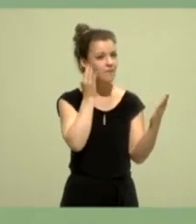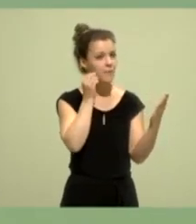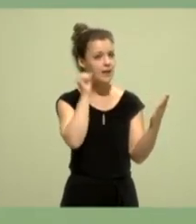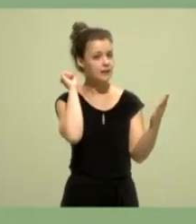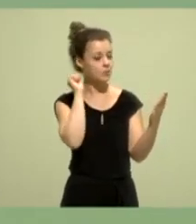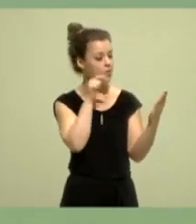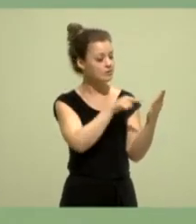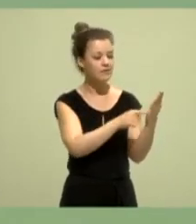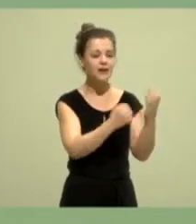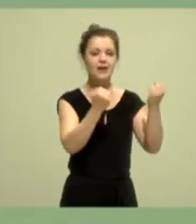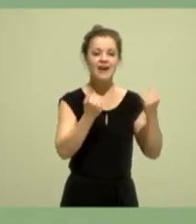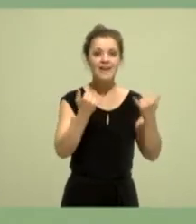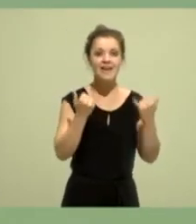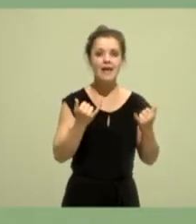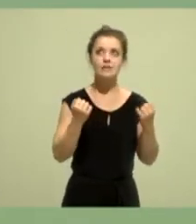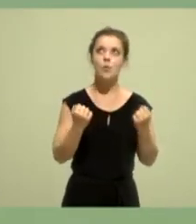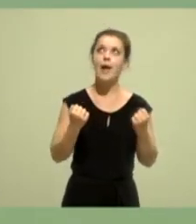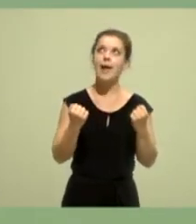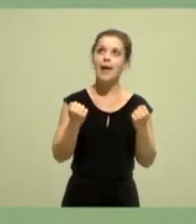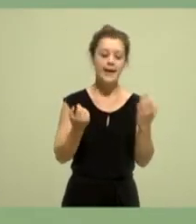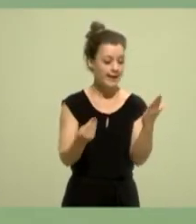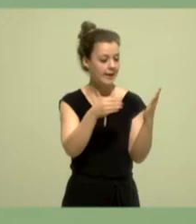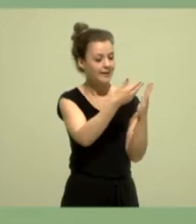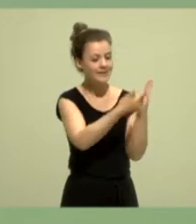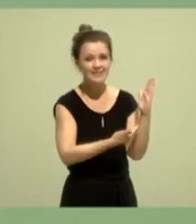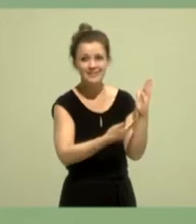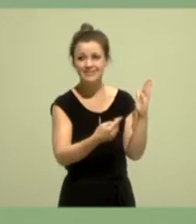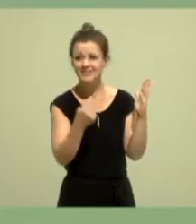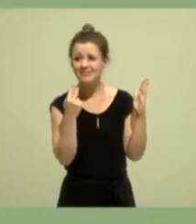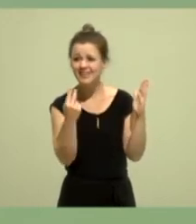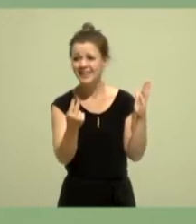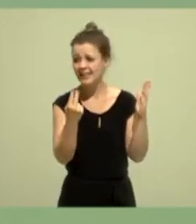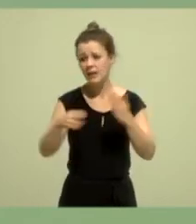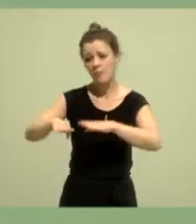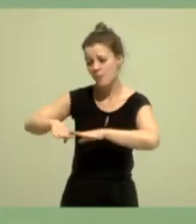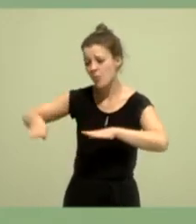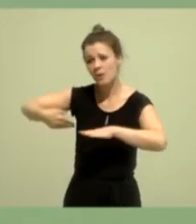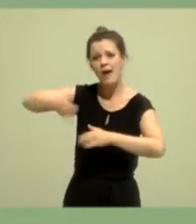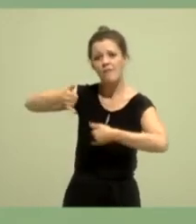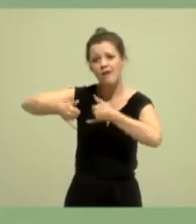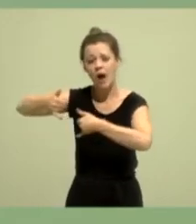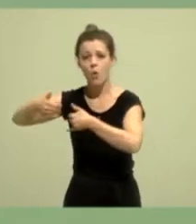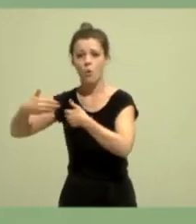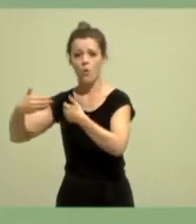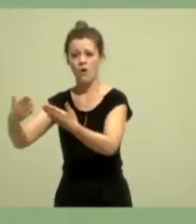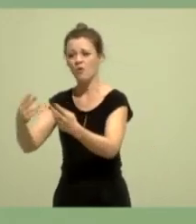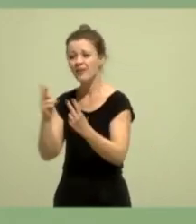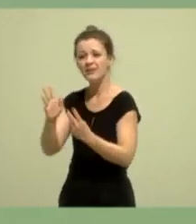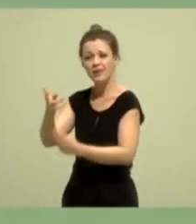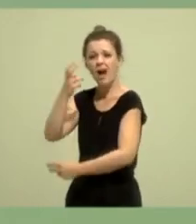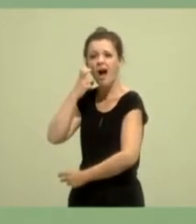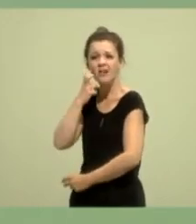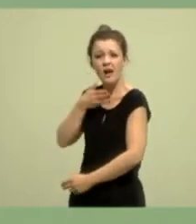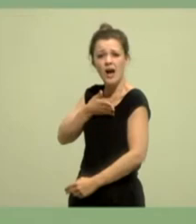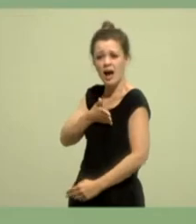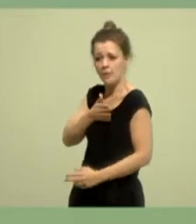endlich davon, die Sichtbarkeit von Frauen auf der politischen Bühne zu erhöhen. Wir wollen Frauen vor der Altersarmut bewahren. Und